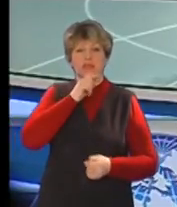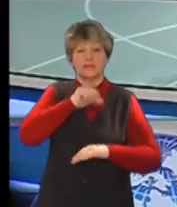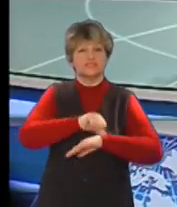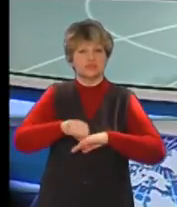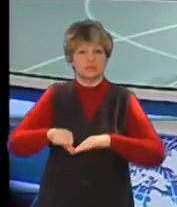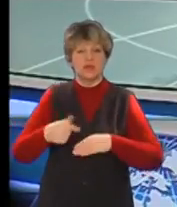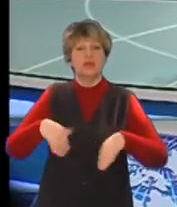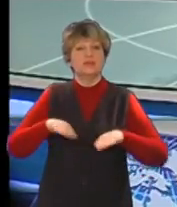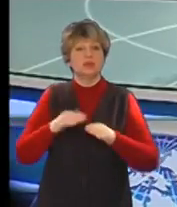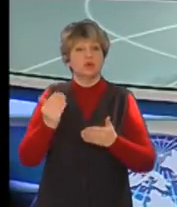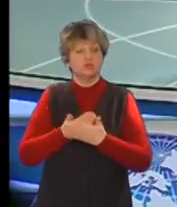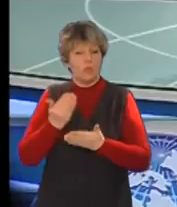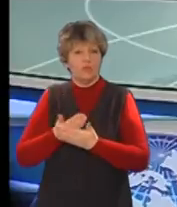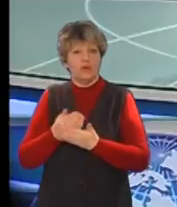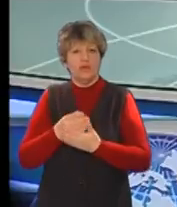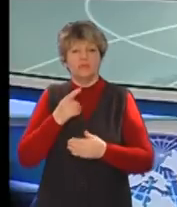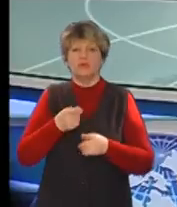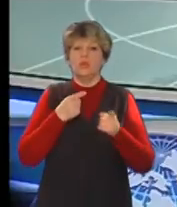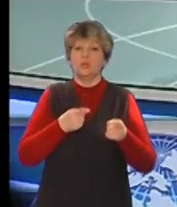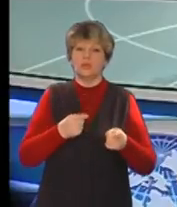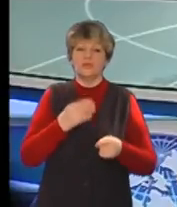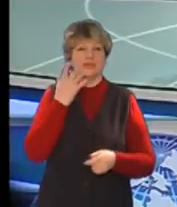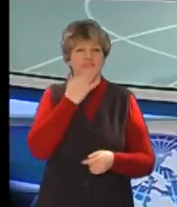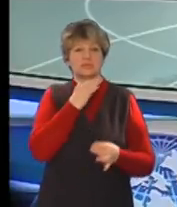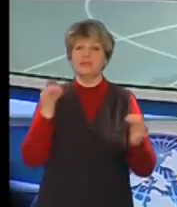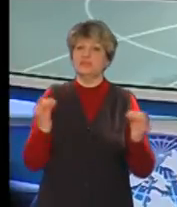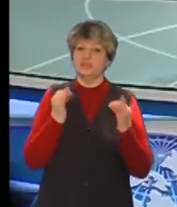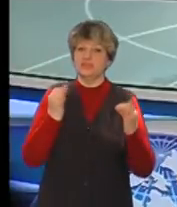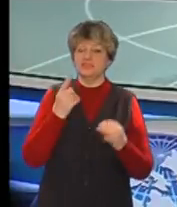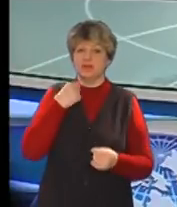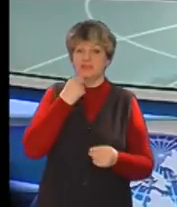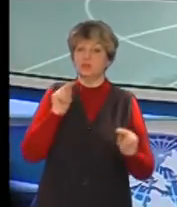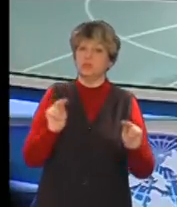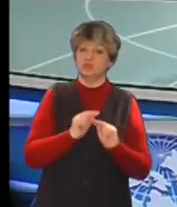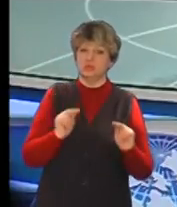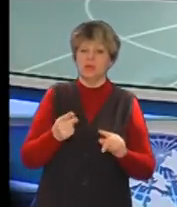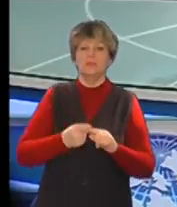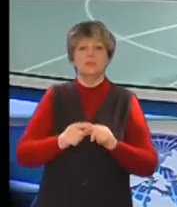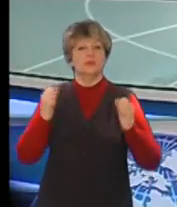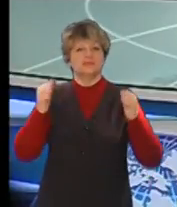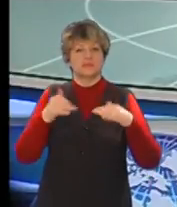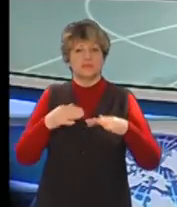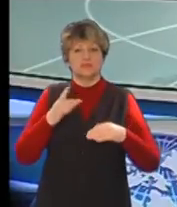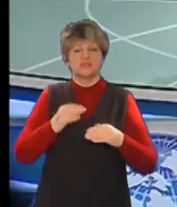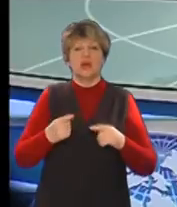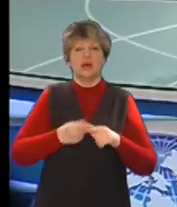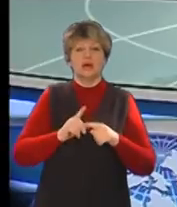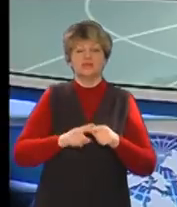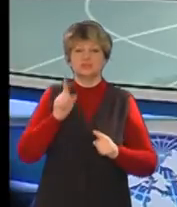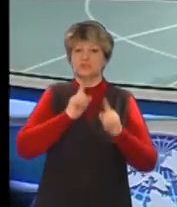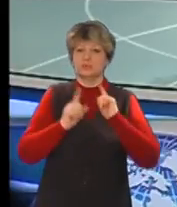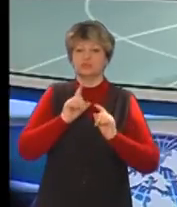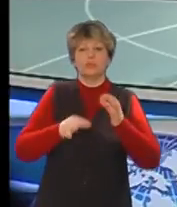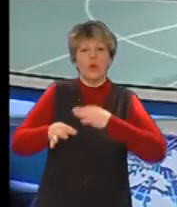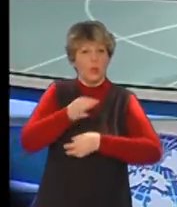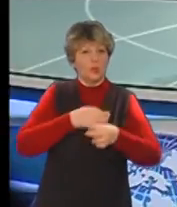із зарубіжною. Така новація загрожує національним інтересам держави, впевнені педагоги та науковці. Тож зібрались на гуманітарне